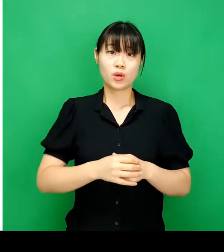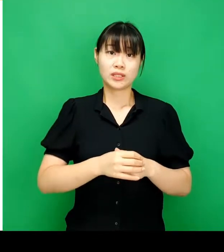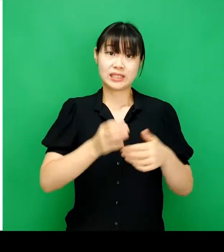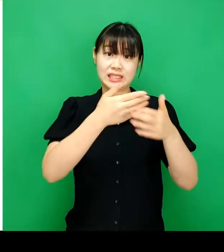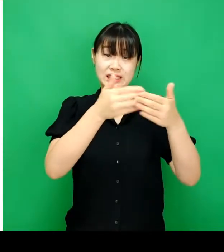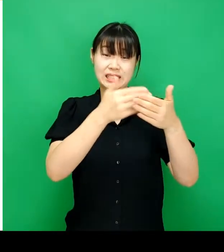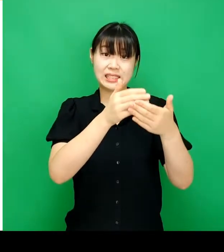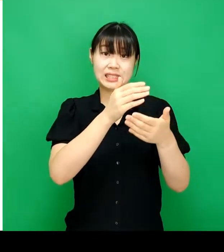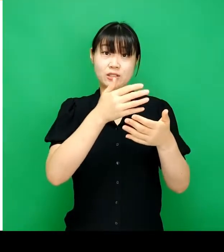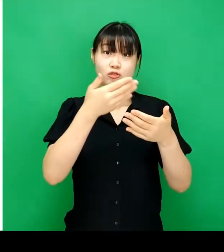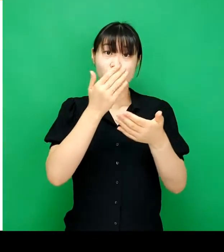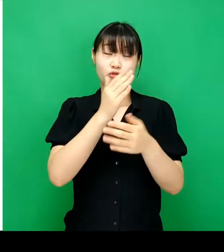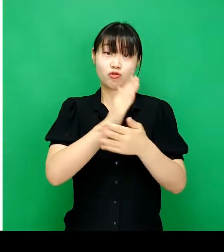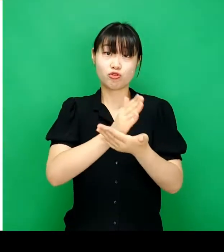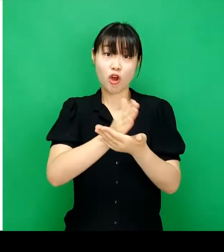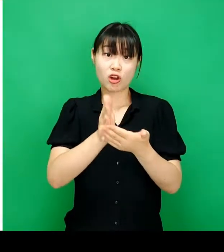합니다.